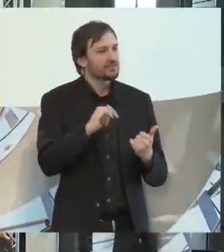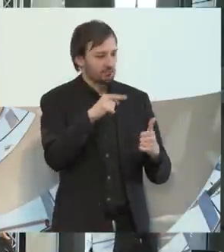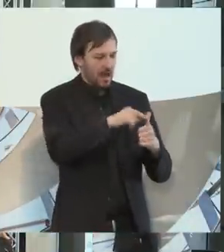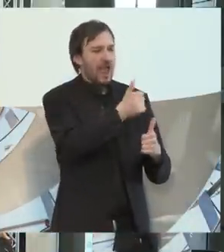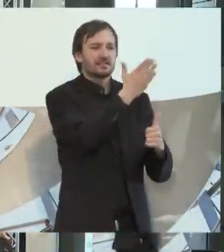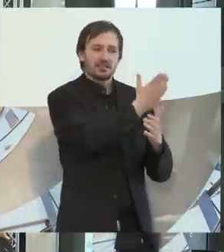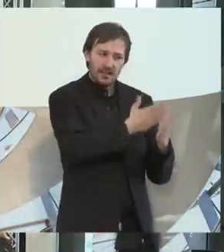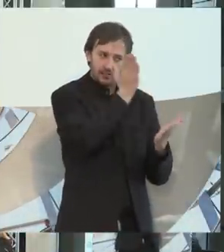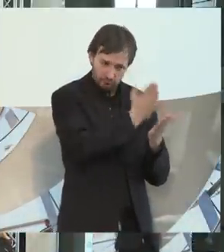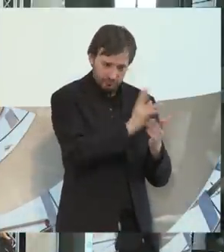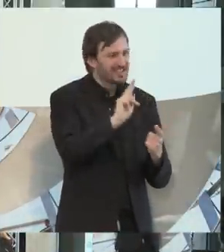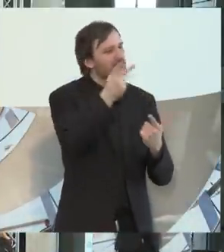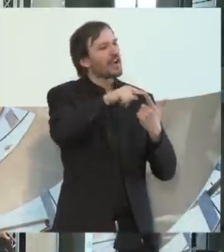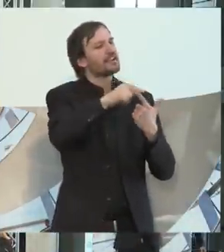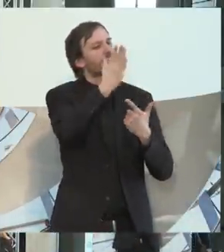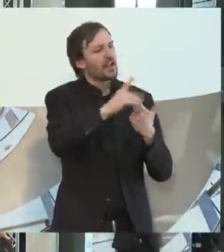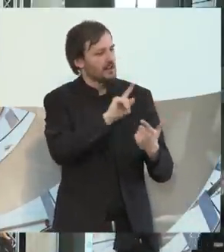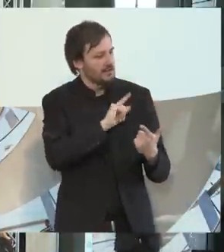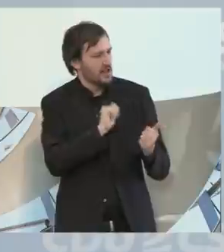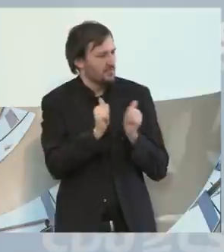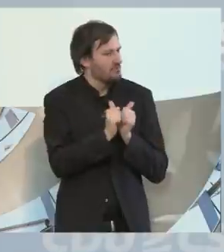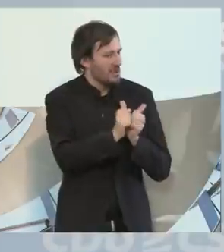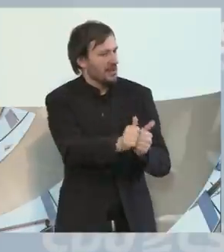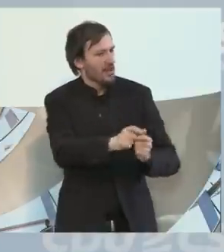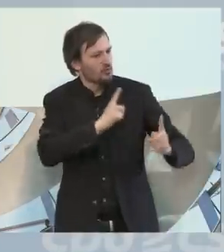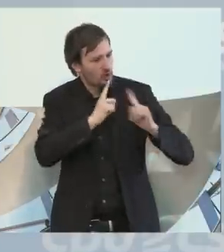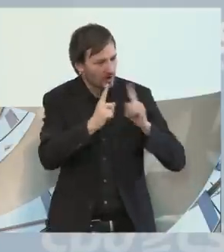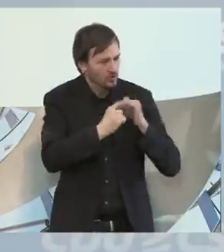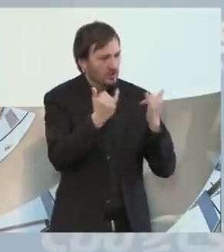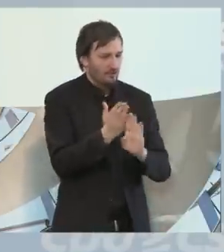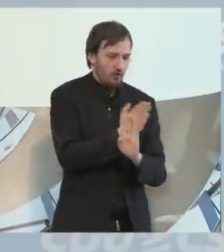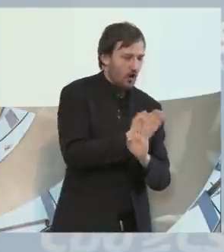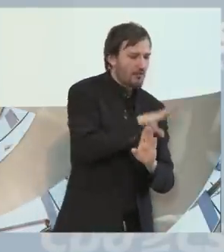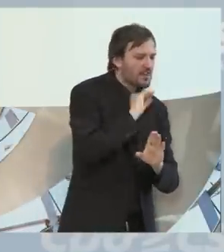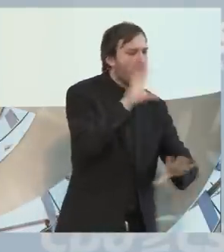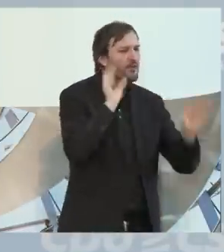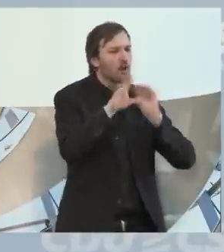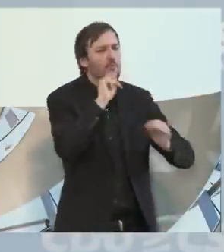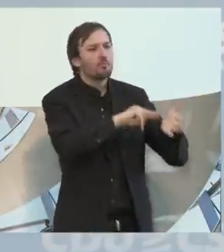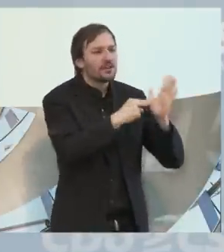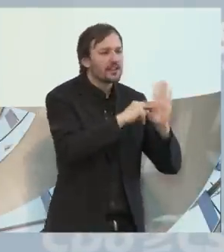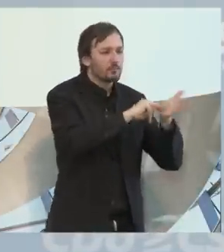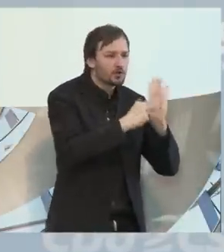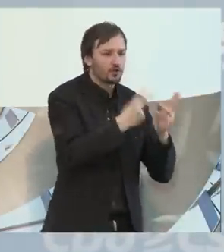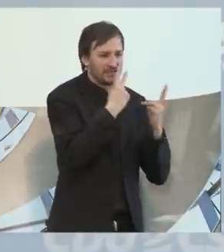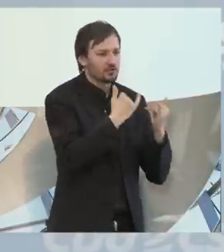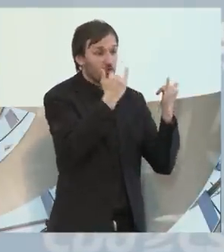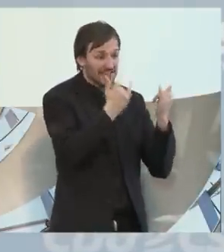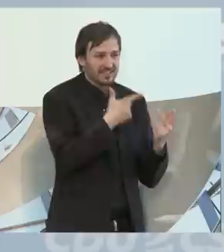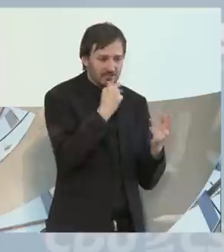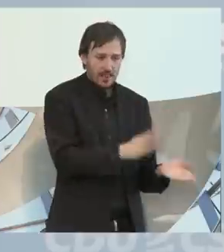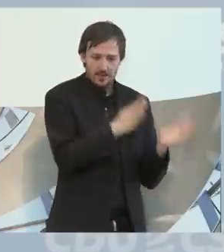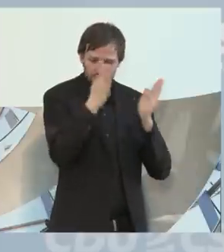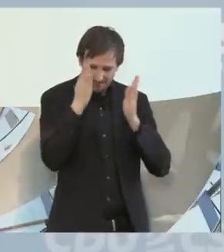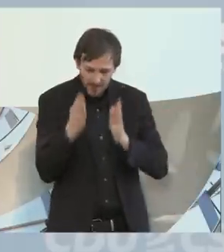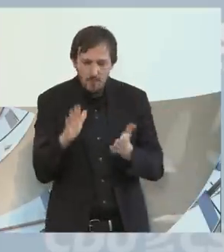Veranstaltung begleiten. Wir haben jetzt viel über die politischen Rahmenbedingungen auch gehört und jetzt wollen wir mal in Milias Rees gehen und uns angucken,